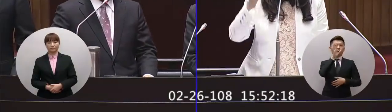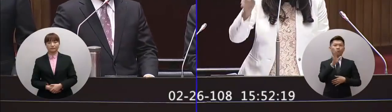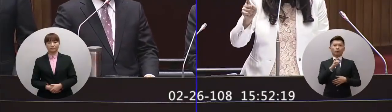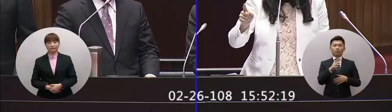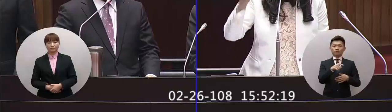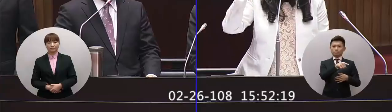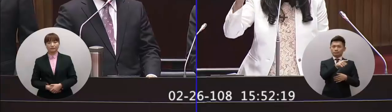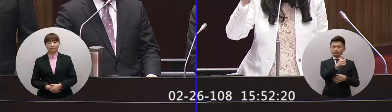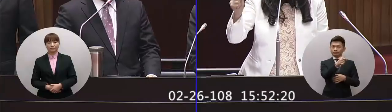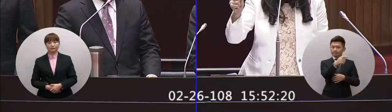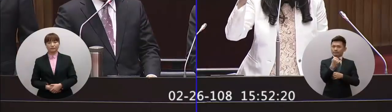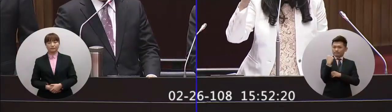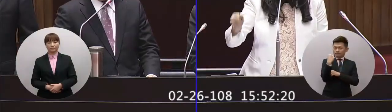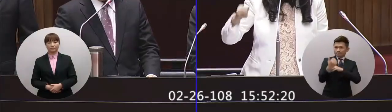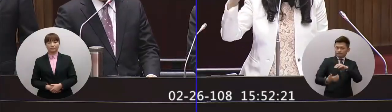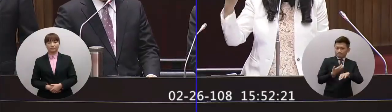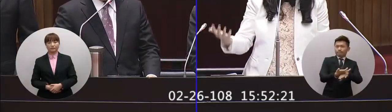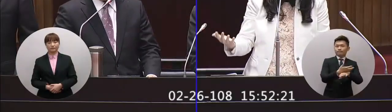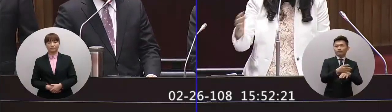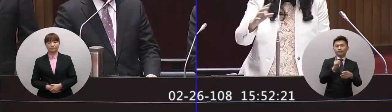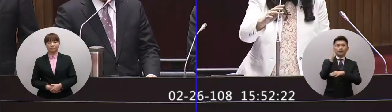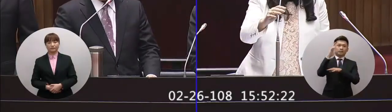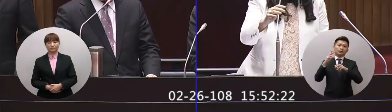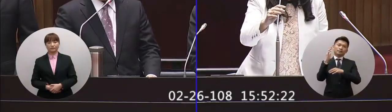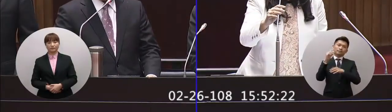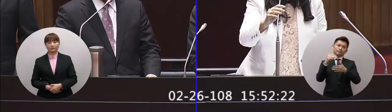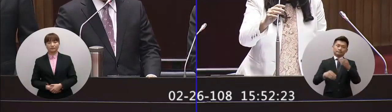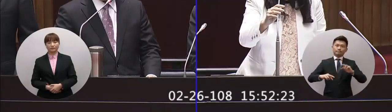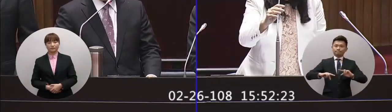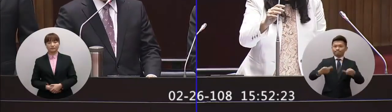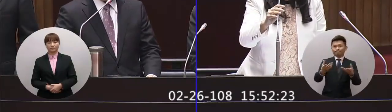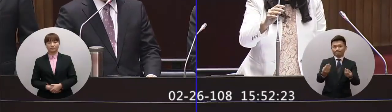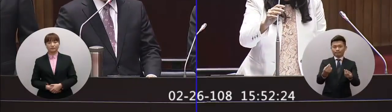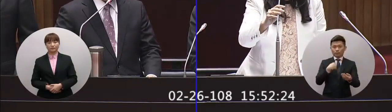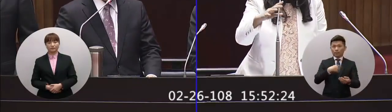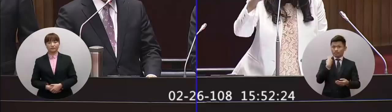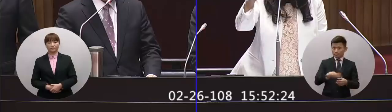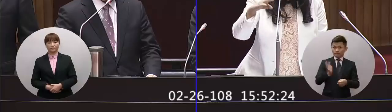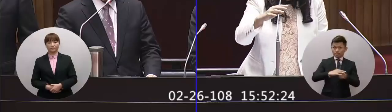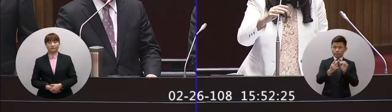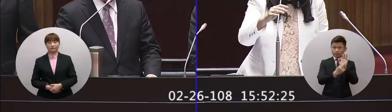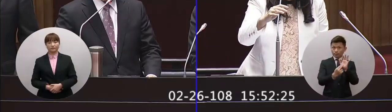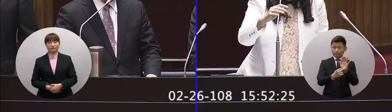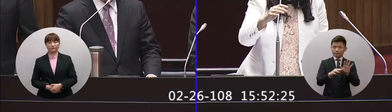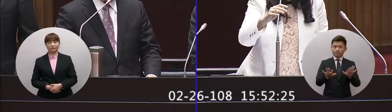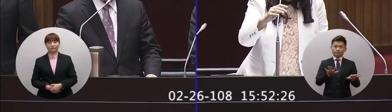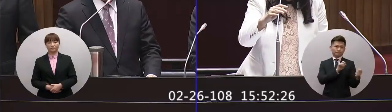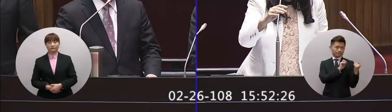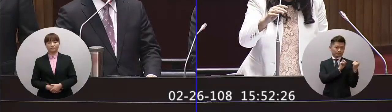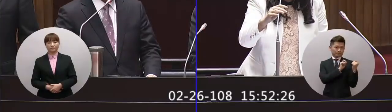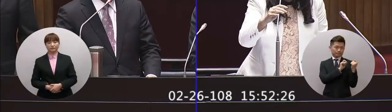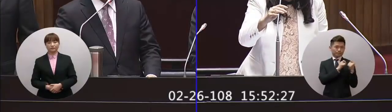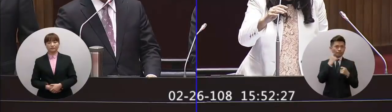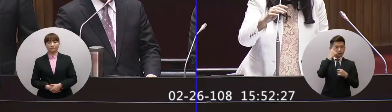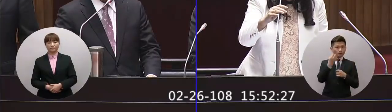努力在做但是有一些政策上要改變他沒辦法我最後不是我還要講的是包括這次即將要主行的